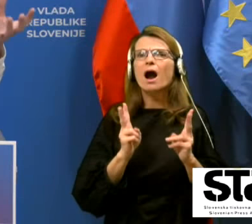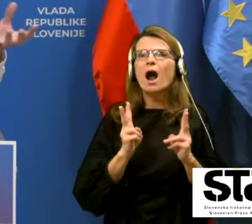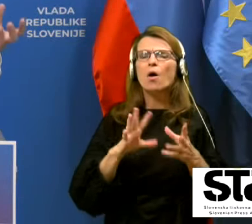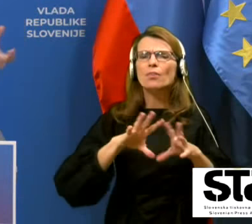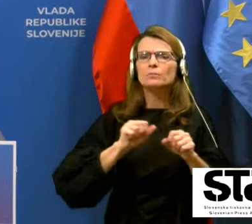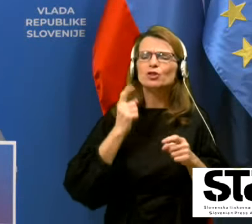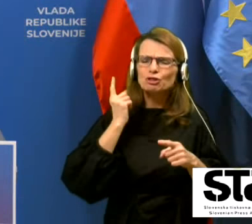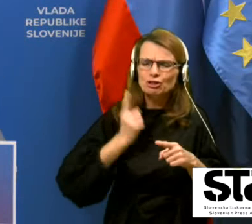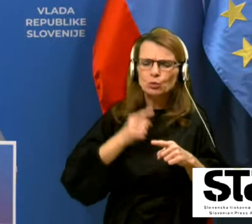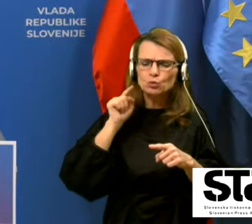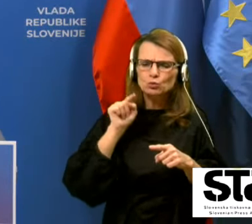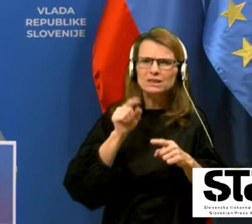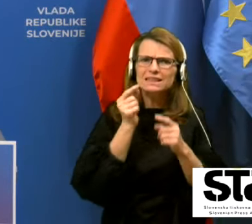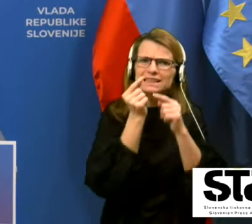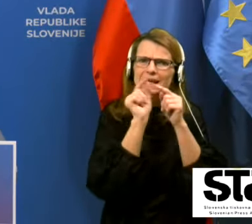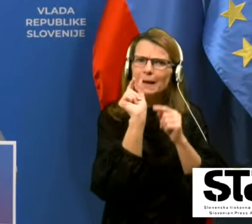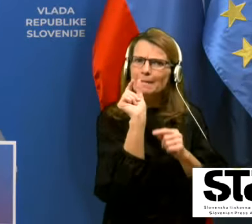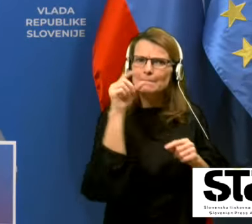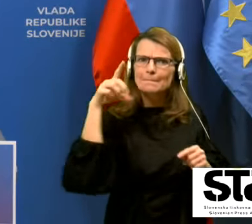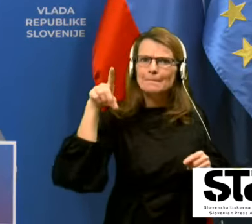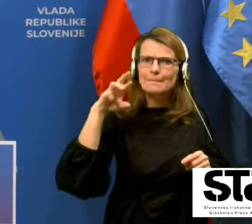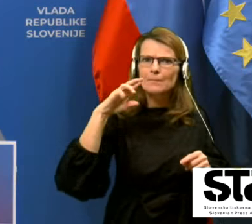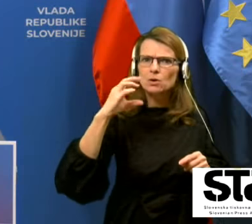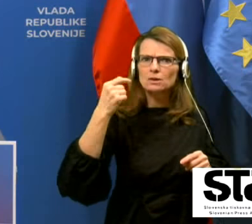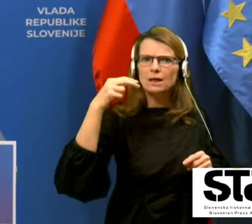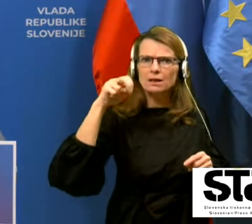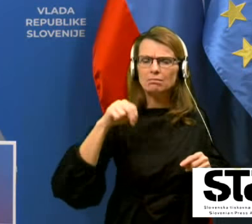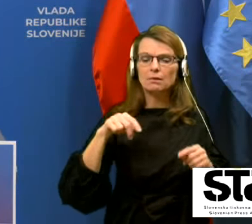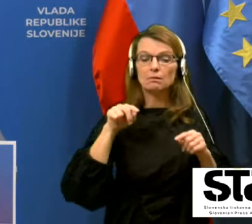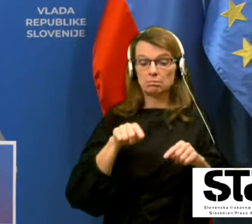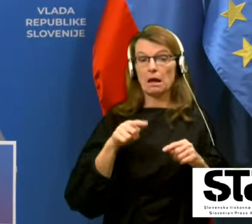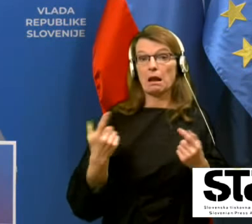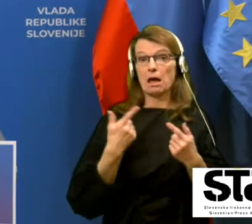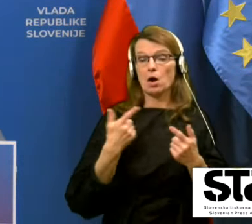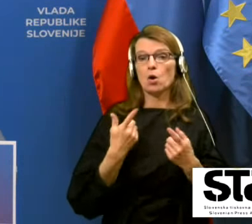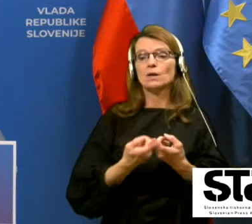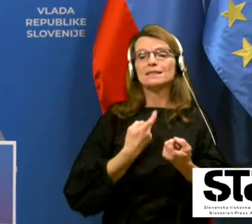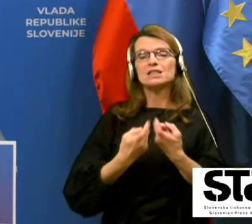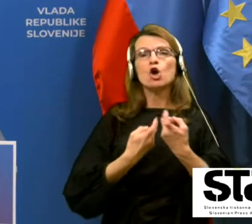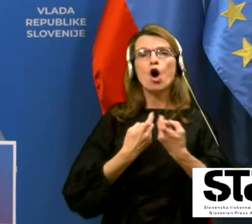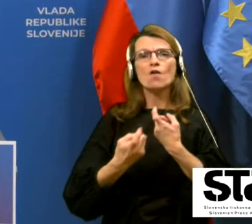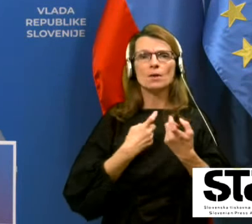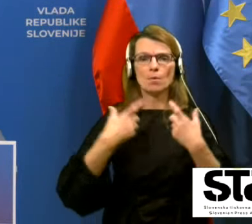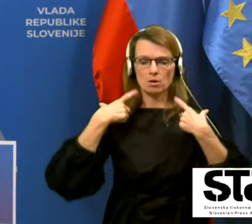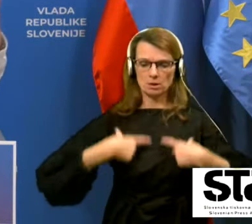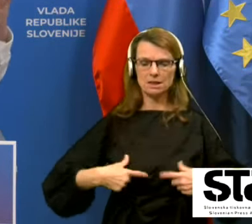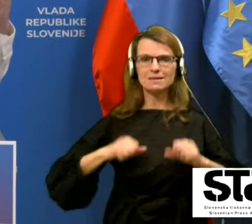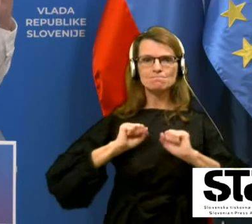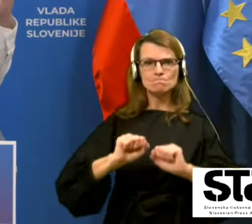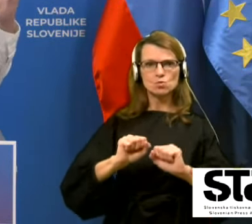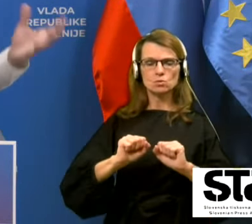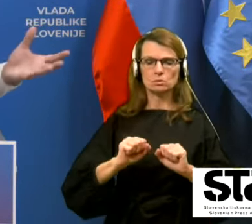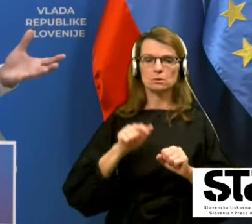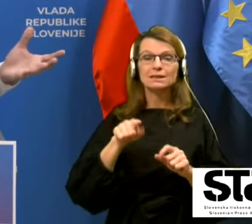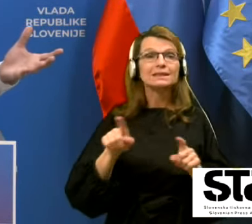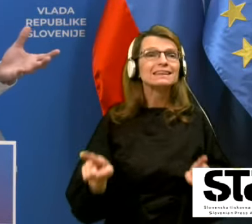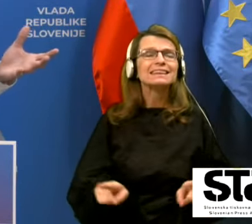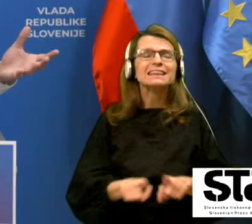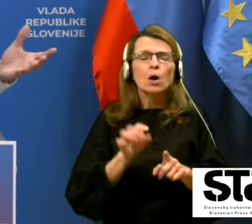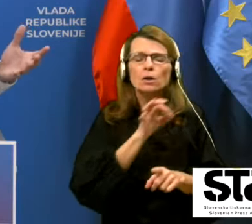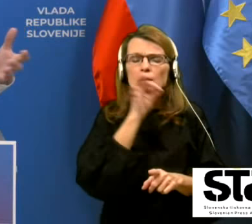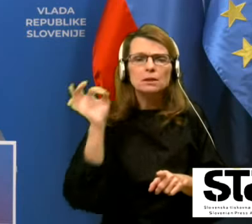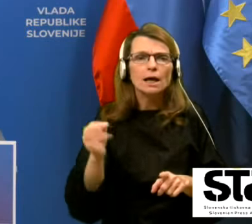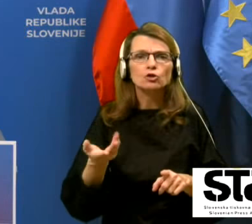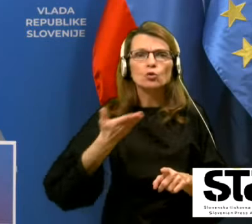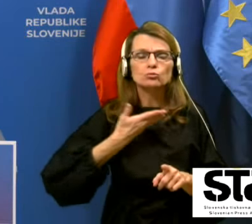bomo lahko pač izvali imunost. To pomeni, da smo mogli vedeti, kako je virus narejen. In to se je začelo takoj. Dan, ko smo imeli sekvencev